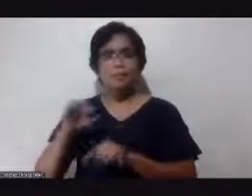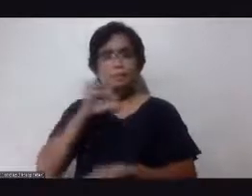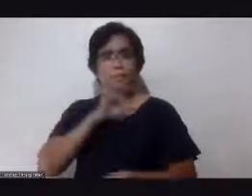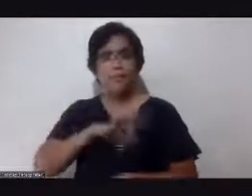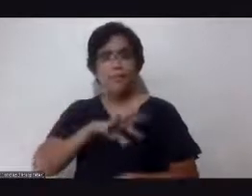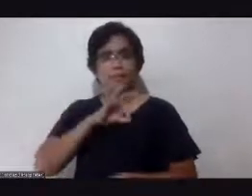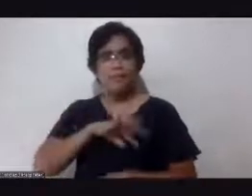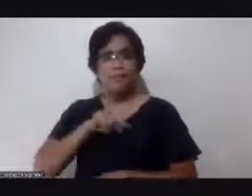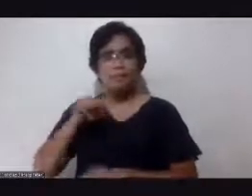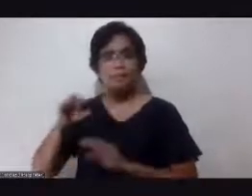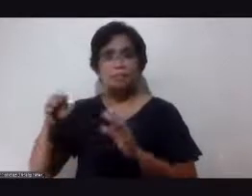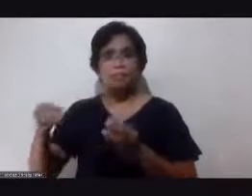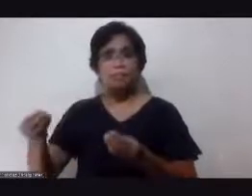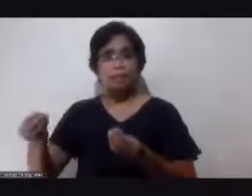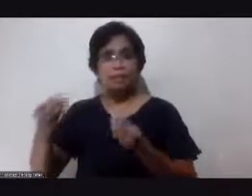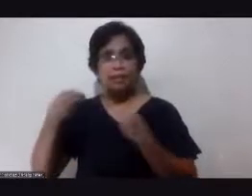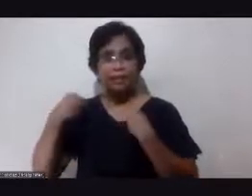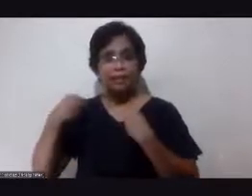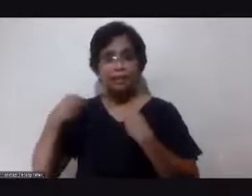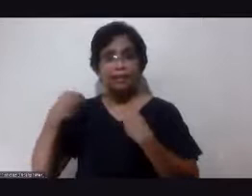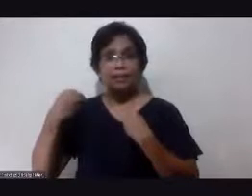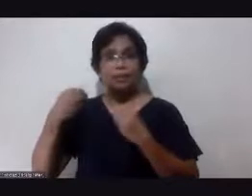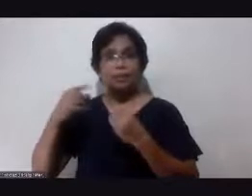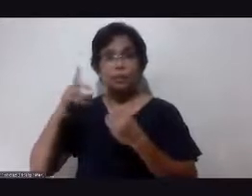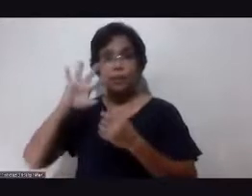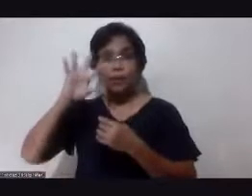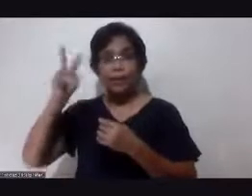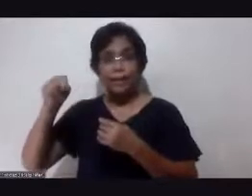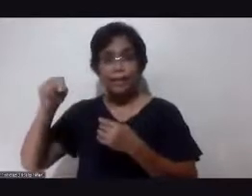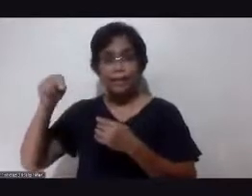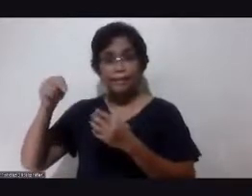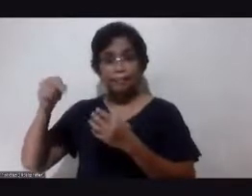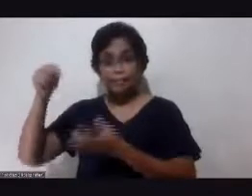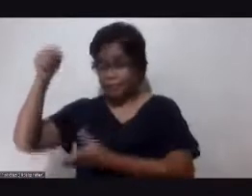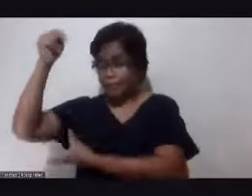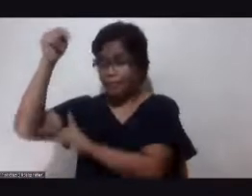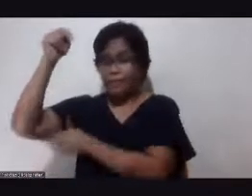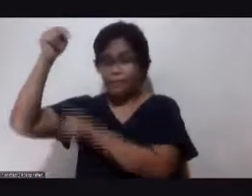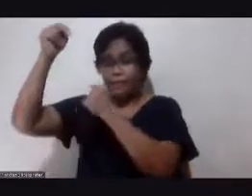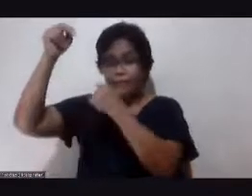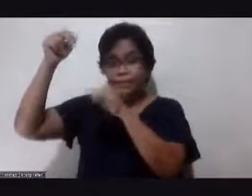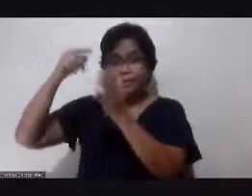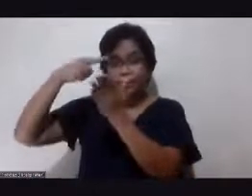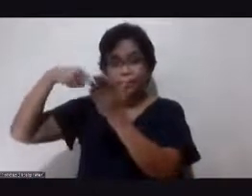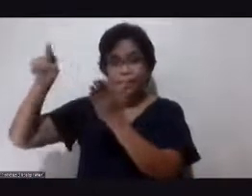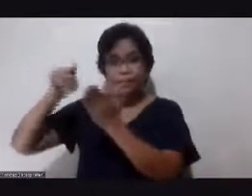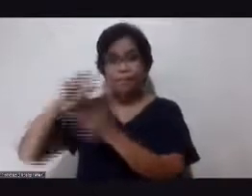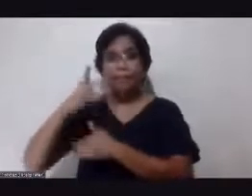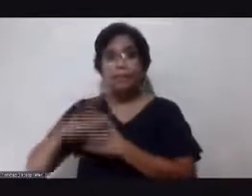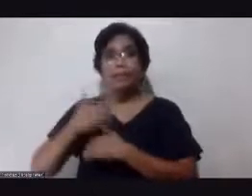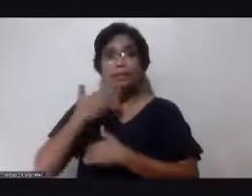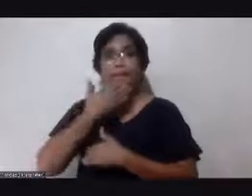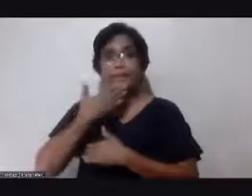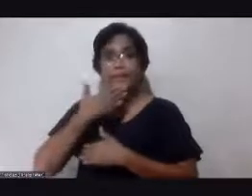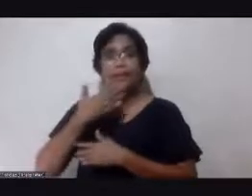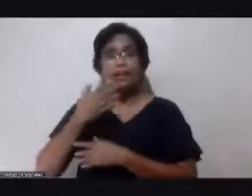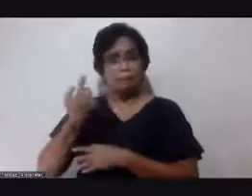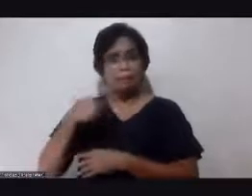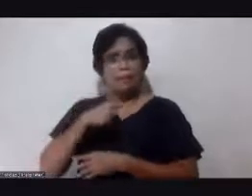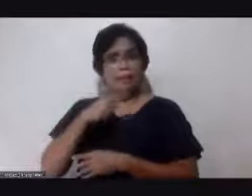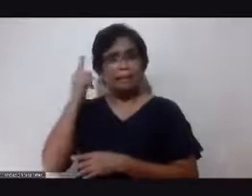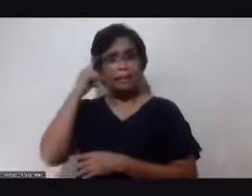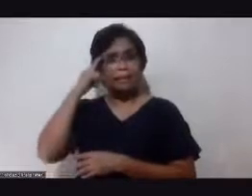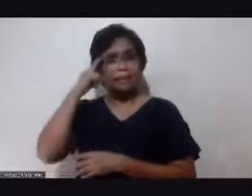na nabigay sa akin nung pag-monitor ko ng blood sugar ko. Yung akala natin sa maghapon na yun, okay,